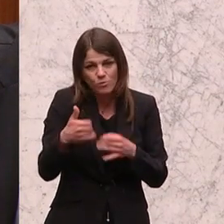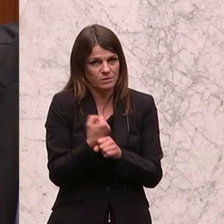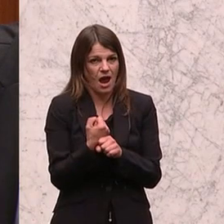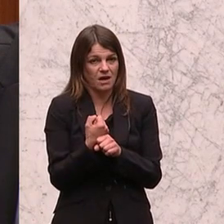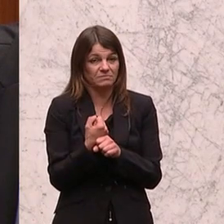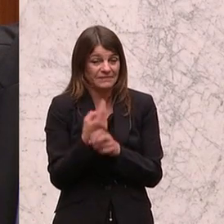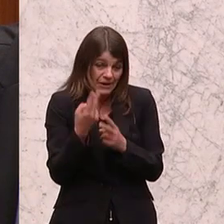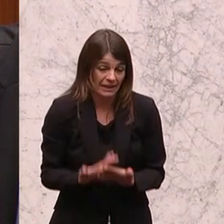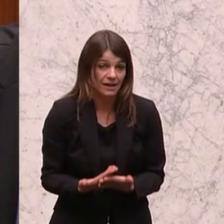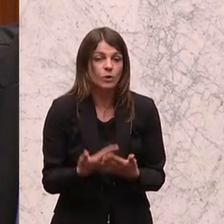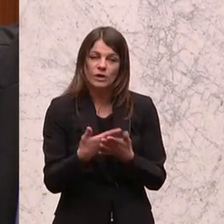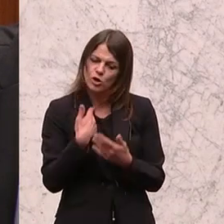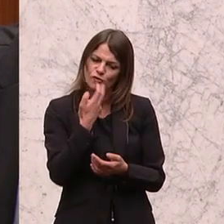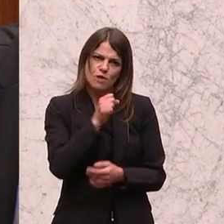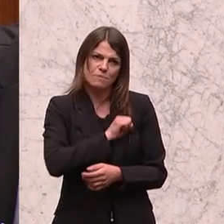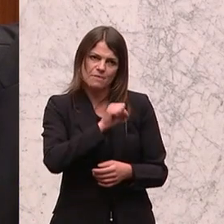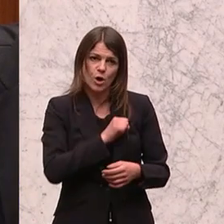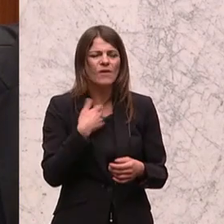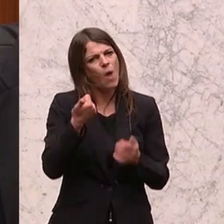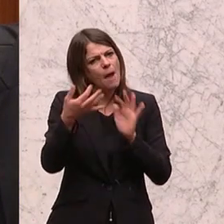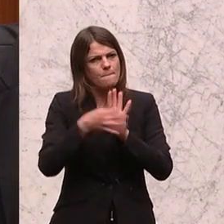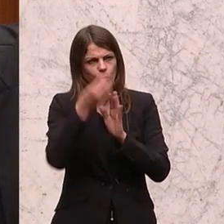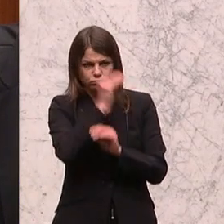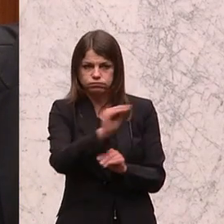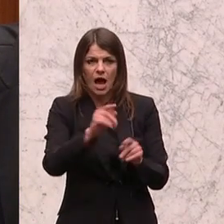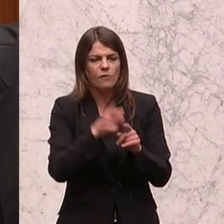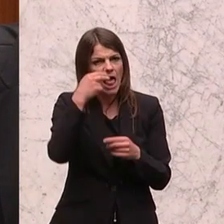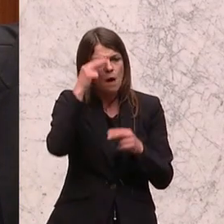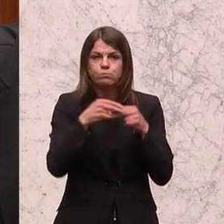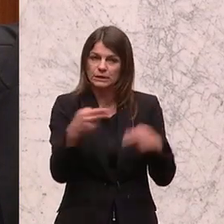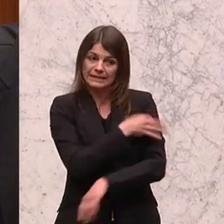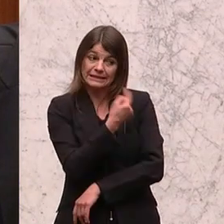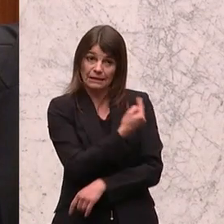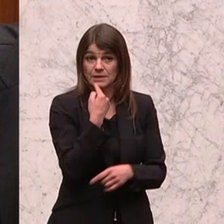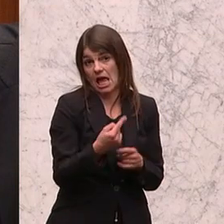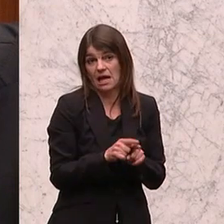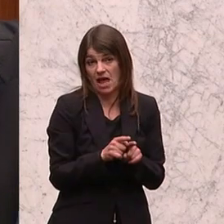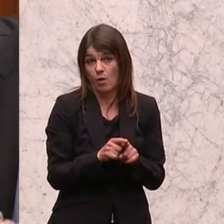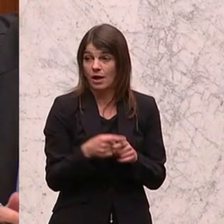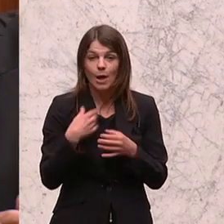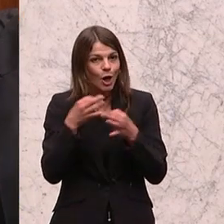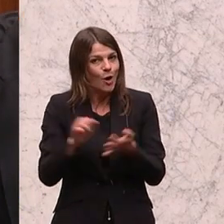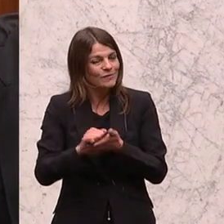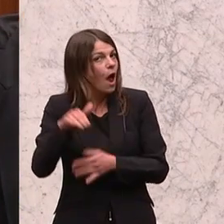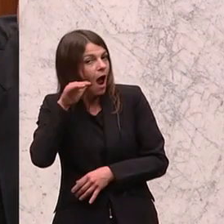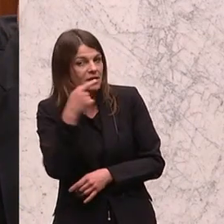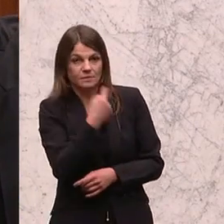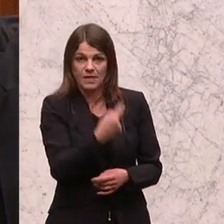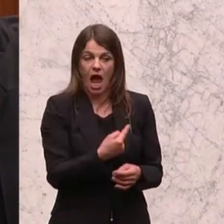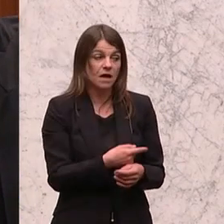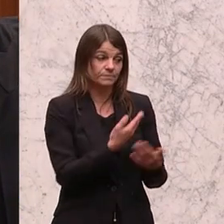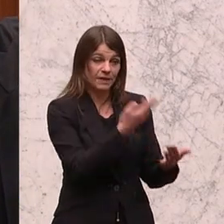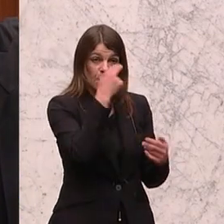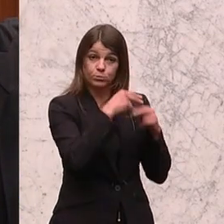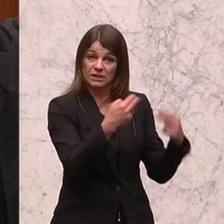möchte ich mich sehr, sehr gerne bemühen. Und ich darf vielleicht einen Punkt noch aufgreifen, weil der Herr Bundeskanzler ihn genannt hat. Mit großer Freude habe ich das gehört, dass du,